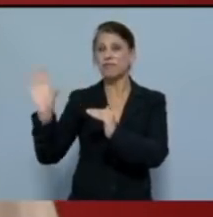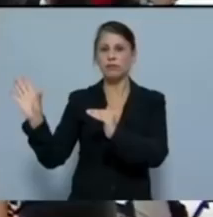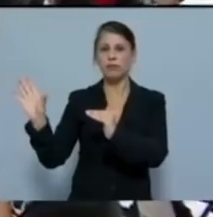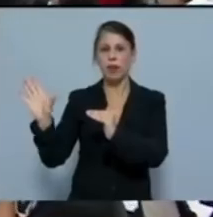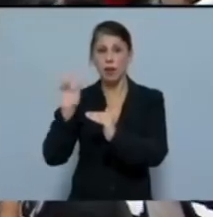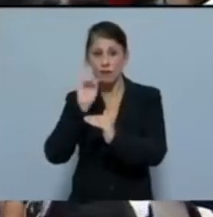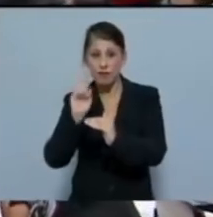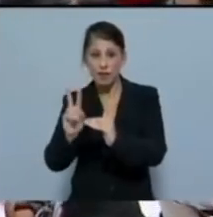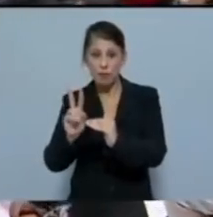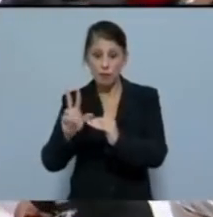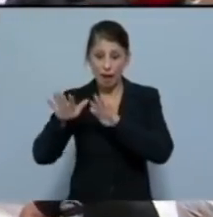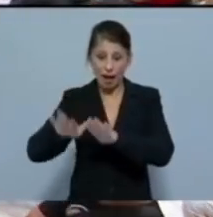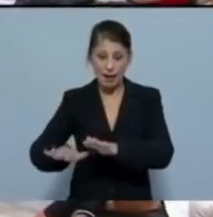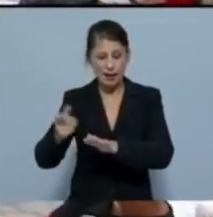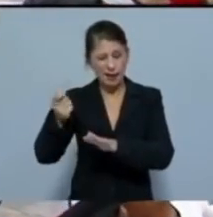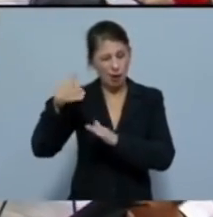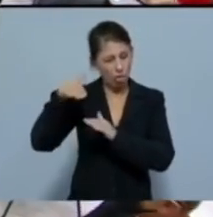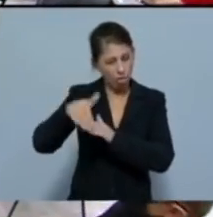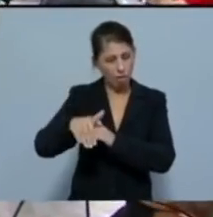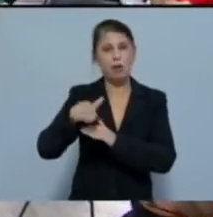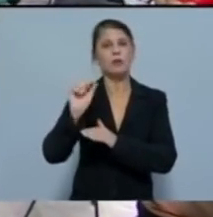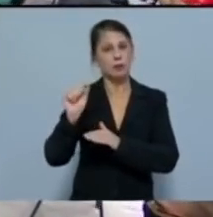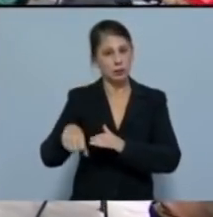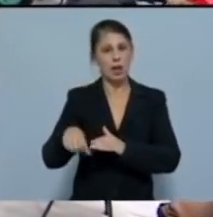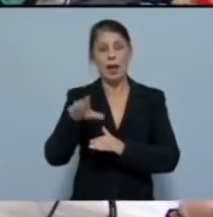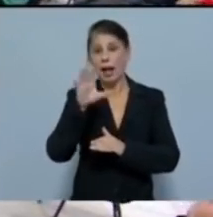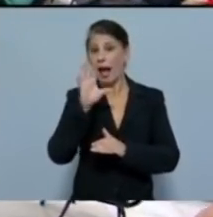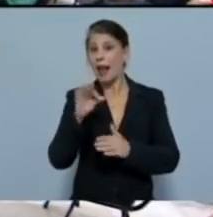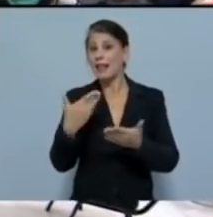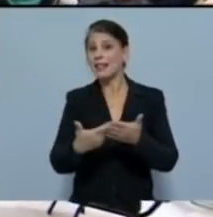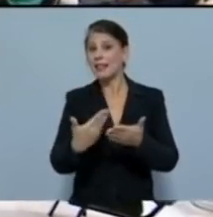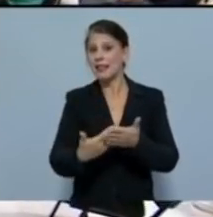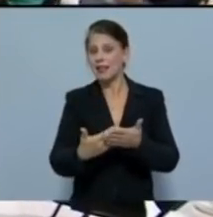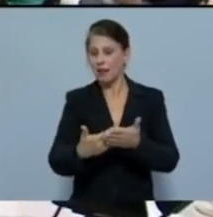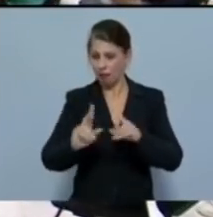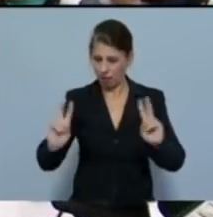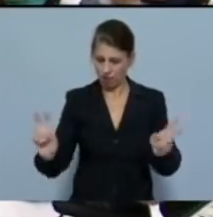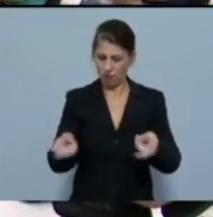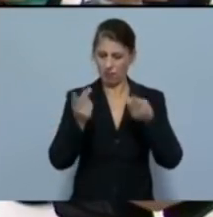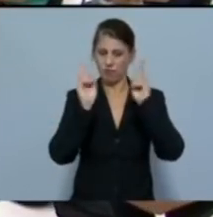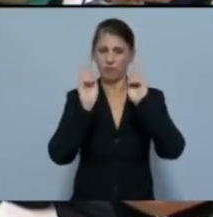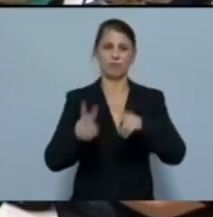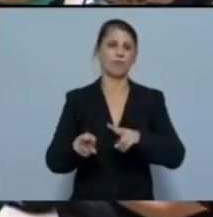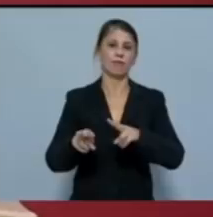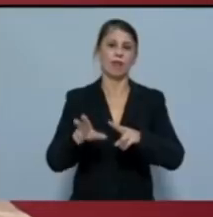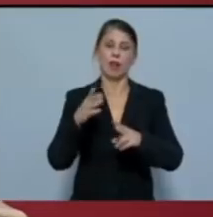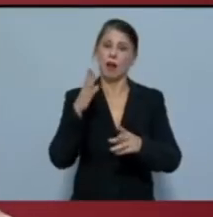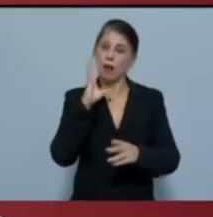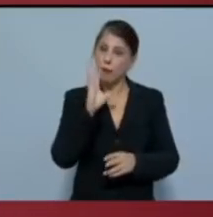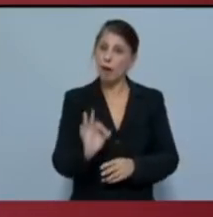της επίσημης ανεργίας τα στοιχεία είναι πραγματικά αποκαλυπτικά αφού δείχνουν ακόμα και